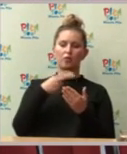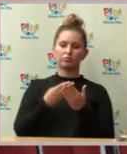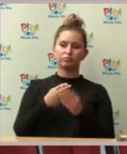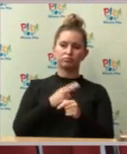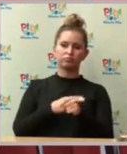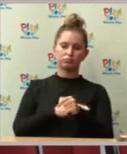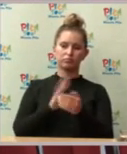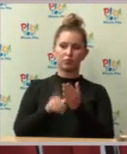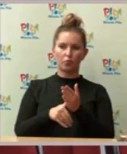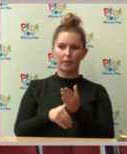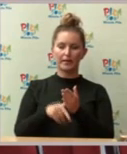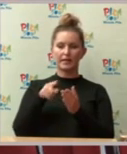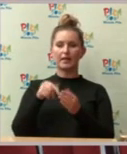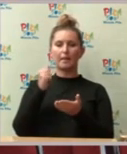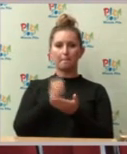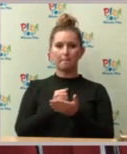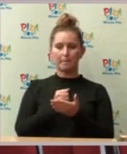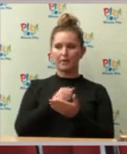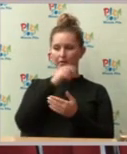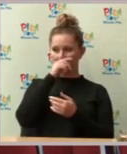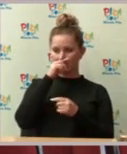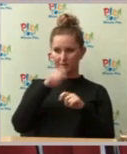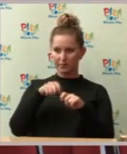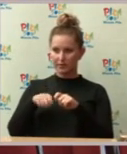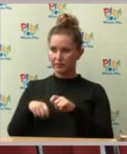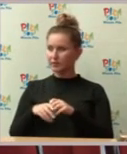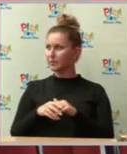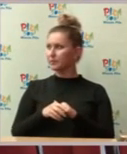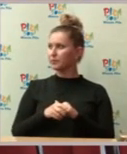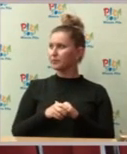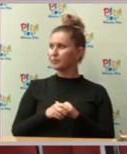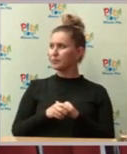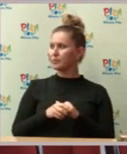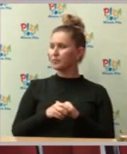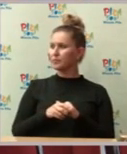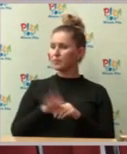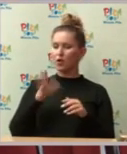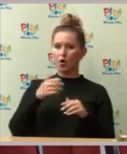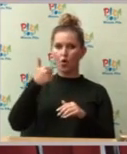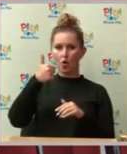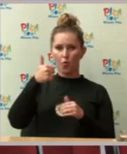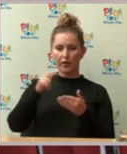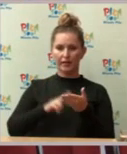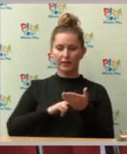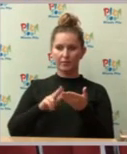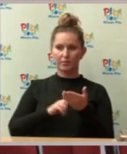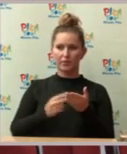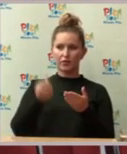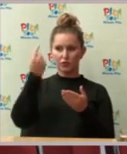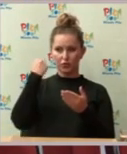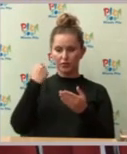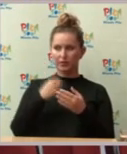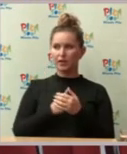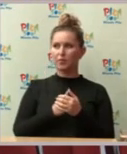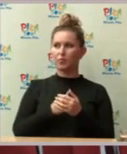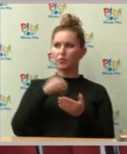Żeby rozwinąć temat, około miesiąca temu zapisałem się na rozmowę do pana prezydenta Głowskiego. No niestety do dzisiaj nie